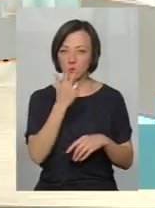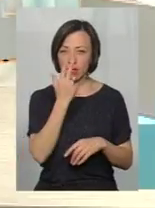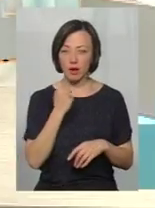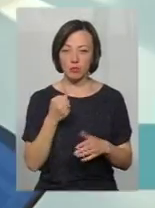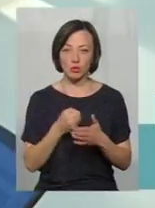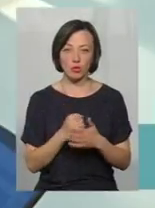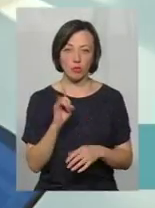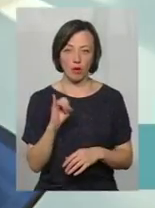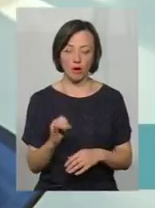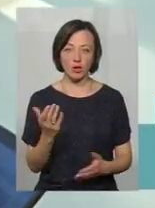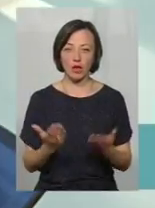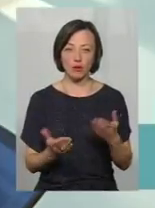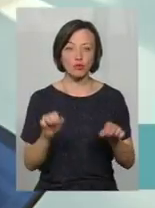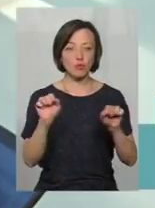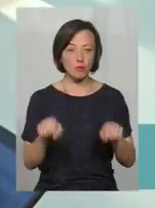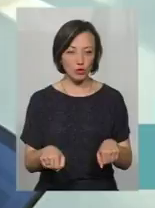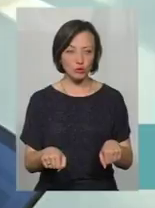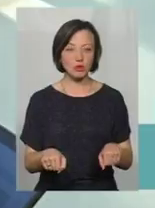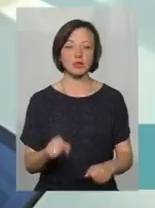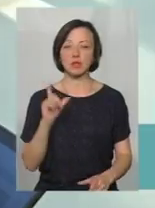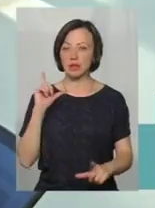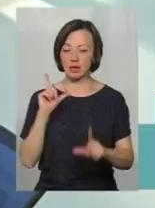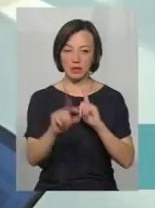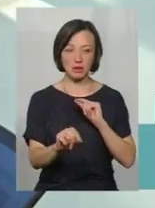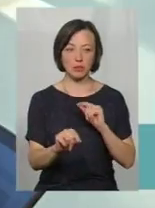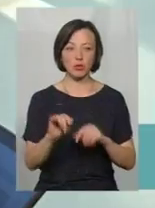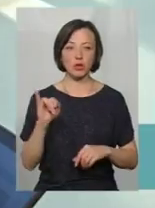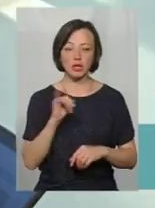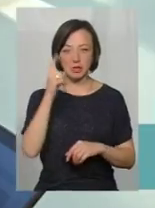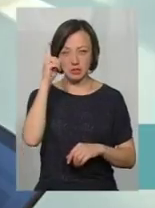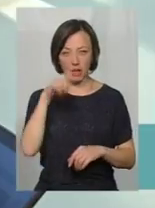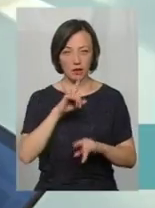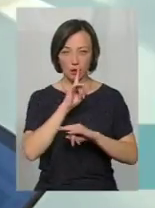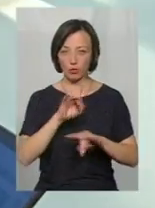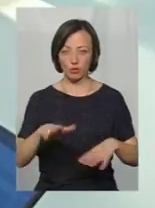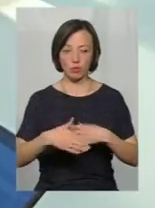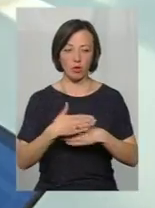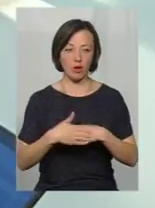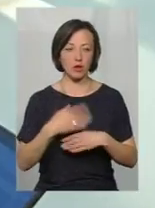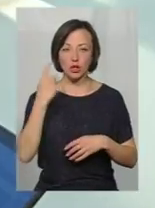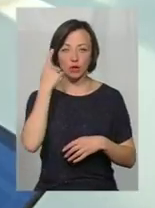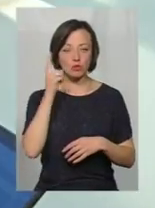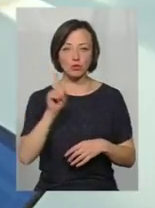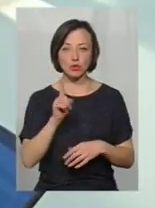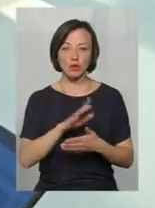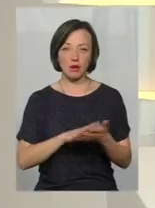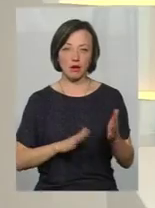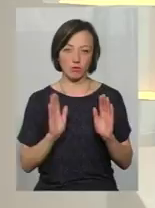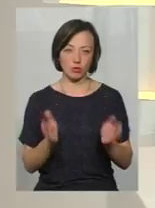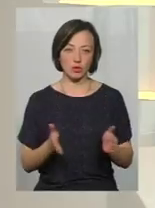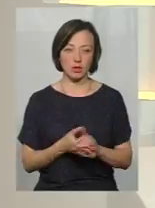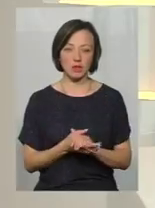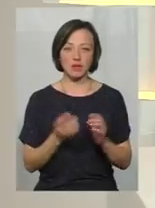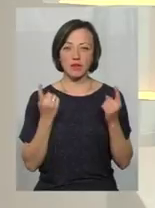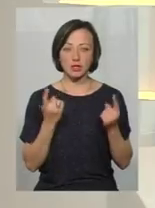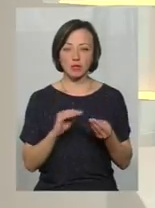поганого. Тобто, якщо можна, значить ми їдемо і знаємо, що не будемо покарані, і ми не думаємо про те, що буде далі. Це